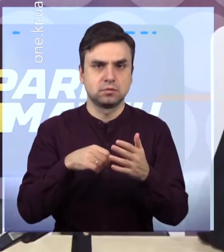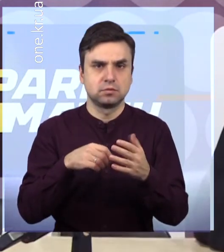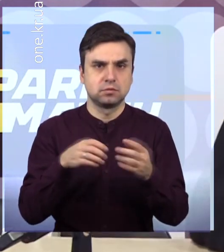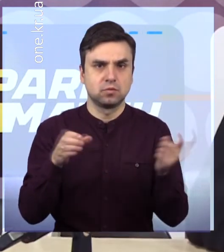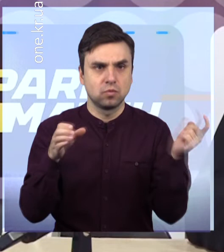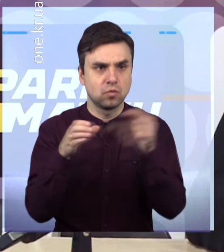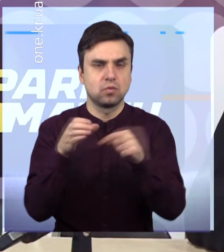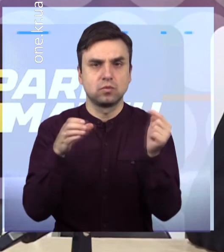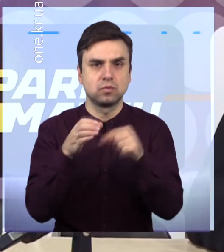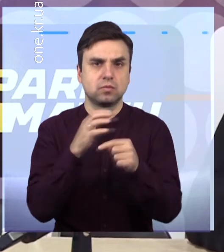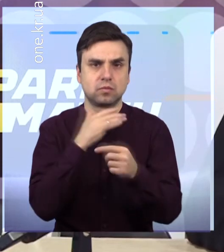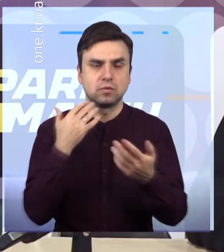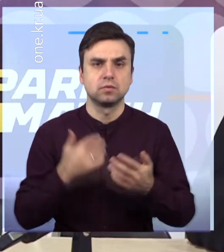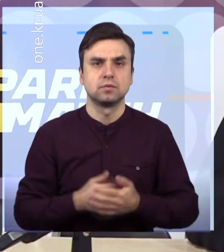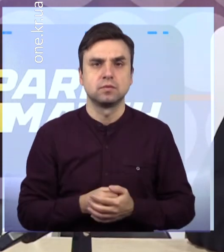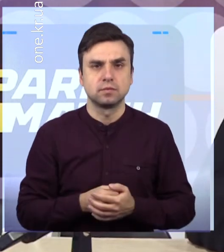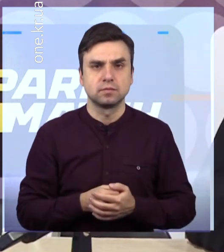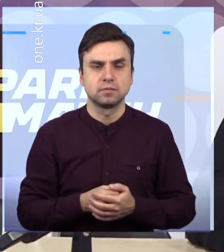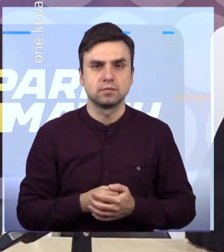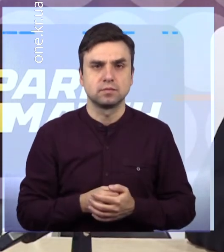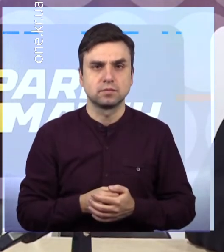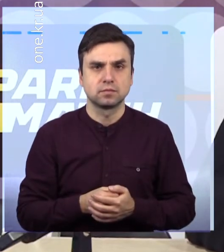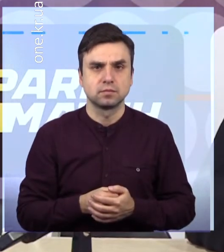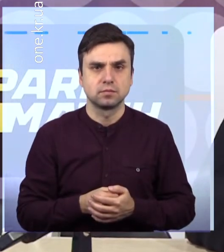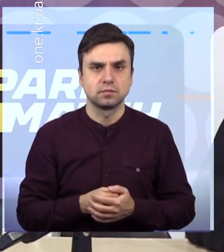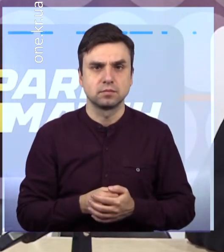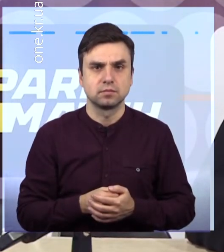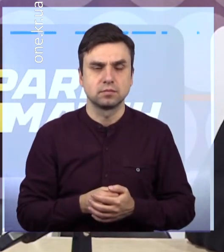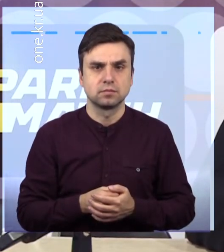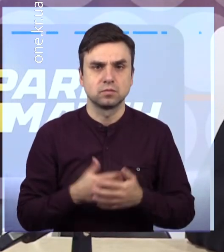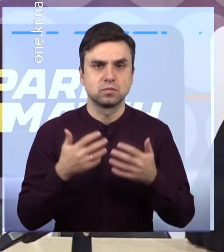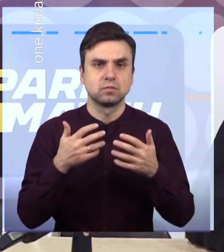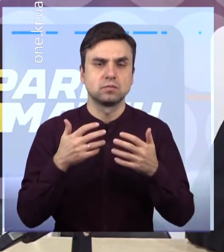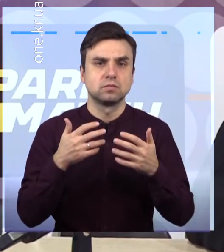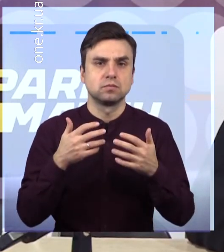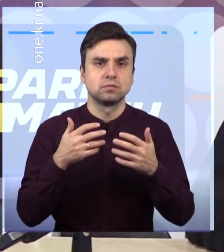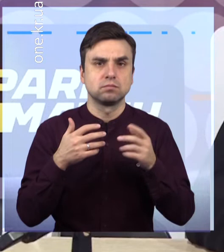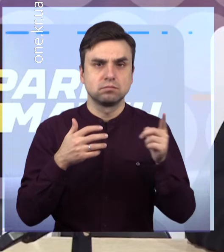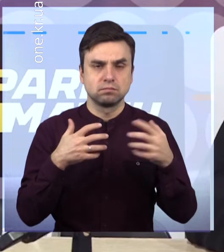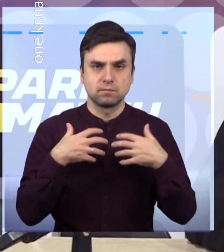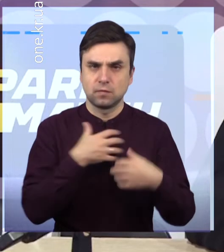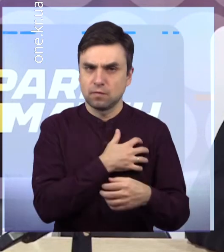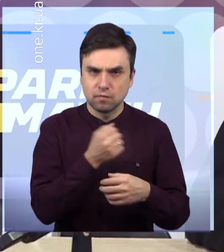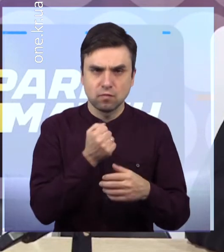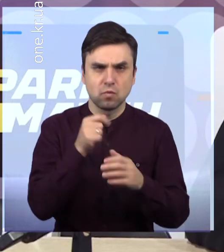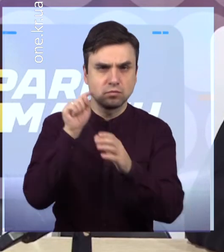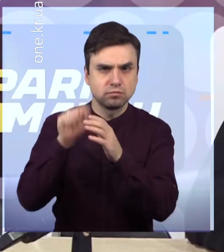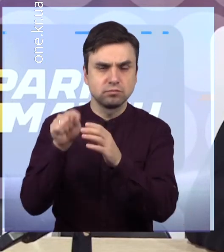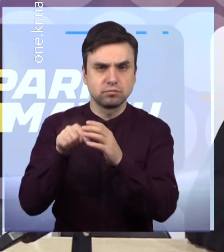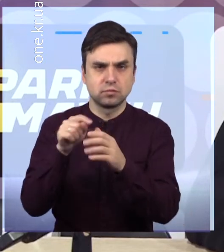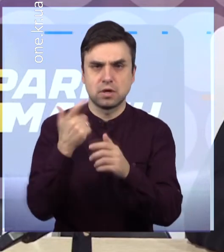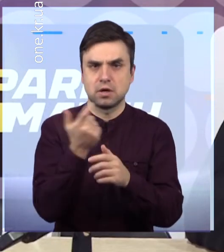25 очків проіграли, достали, молодці, уперлись, добре за четверту четверть В